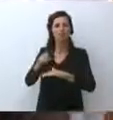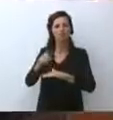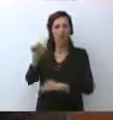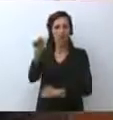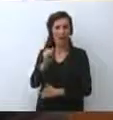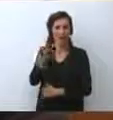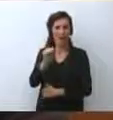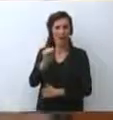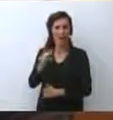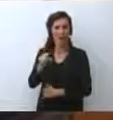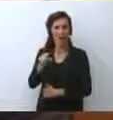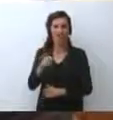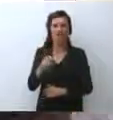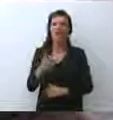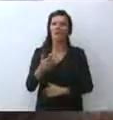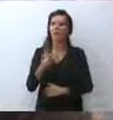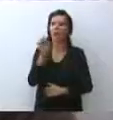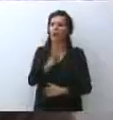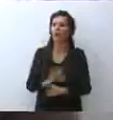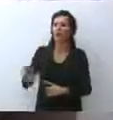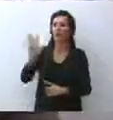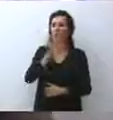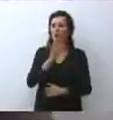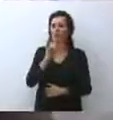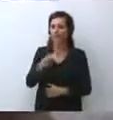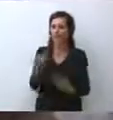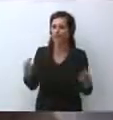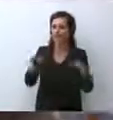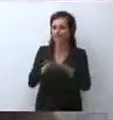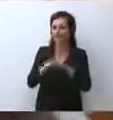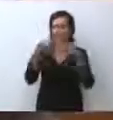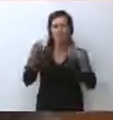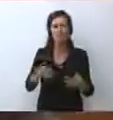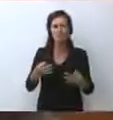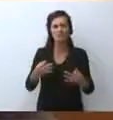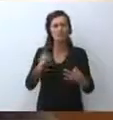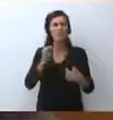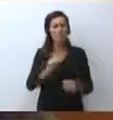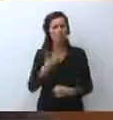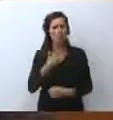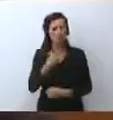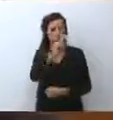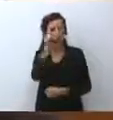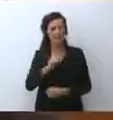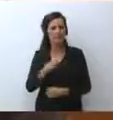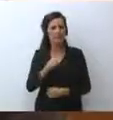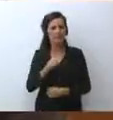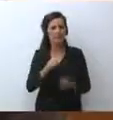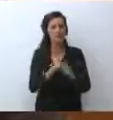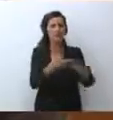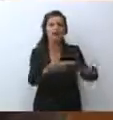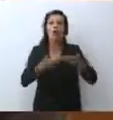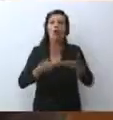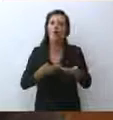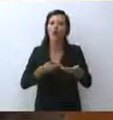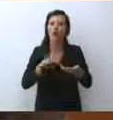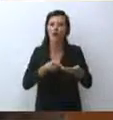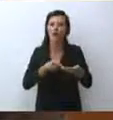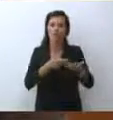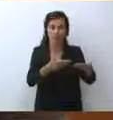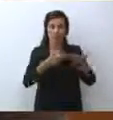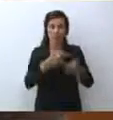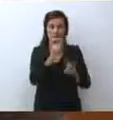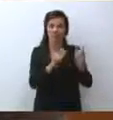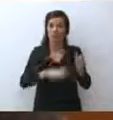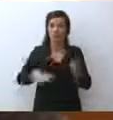In attesa che l'Europa concluda o decida, c'è un piano italiano, un approccio italiano all'accoglienza che state già mettendo